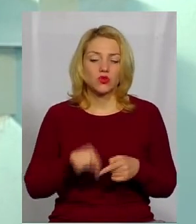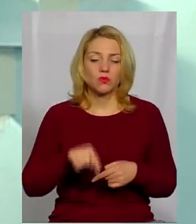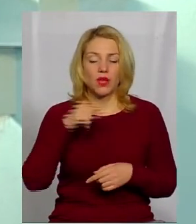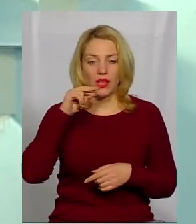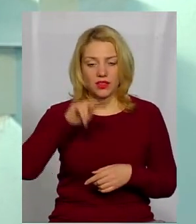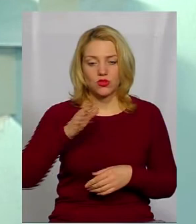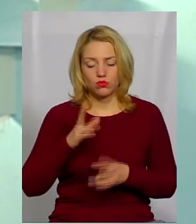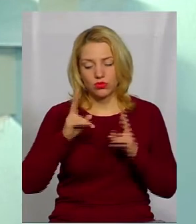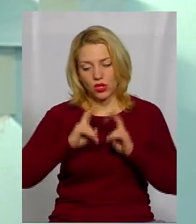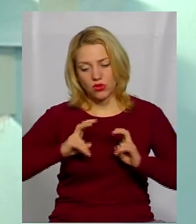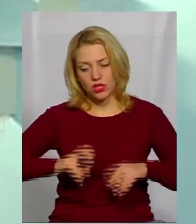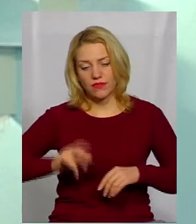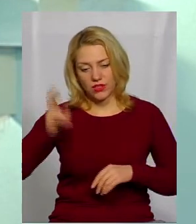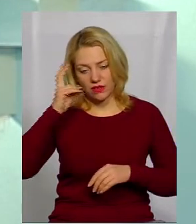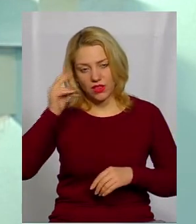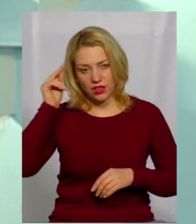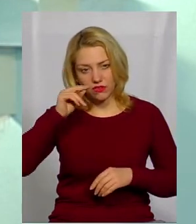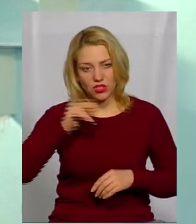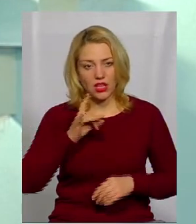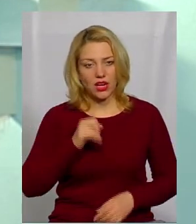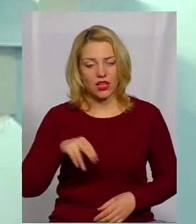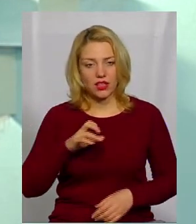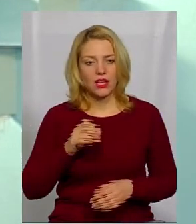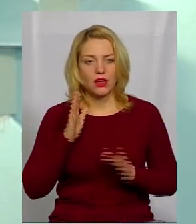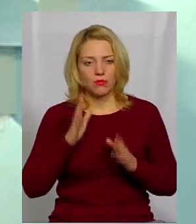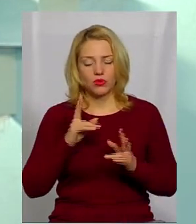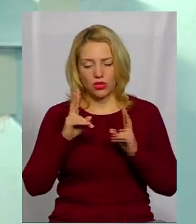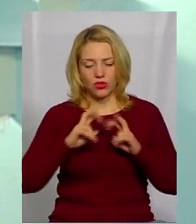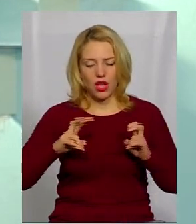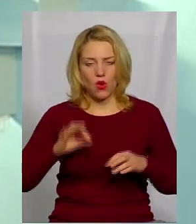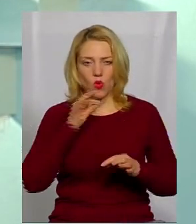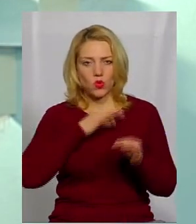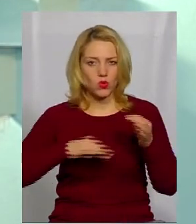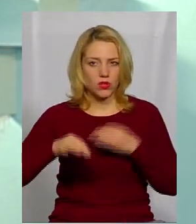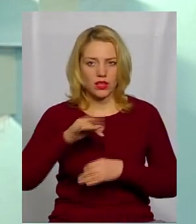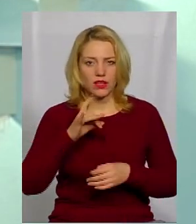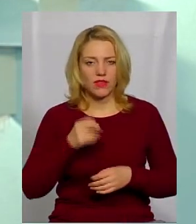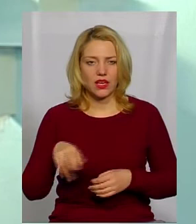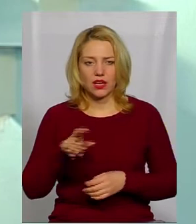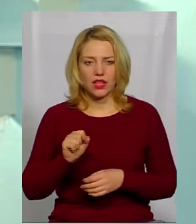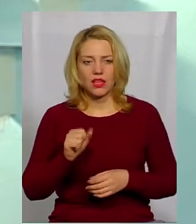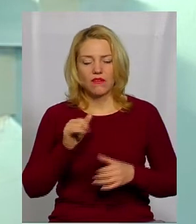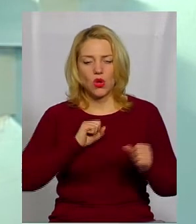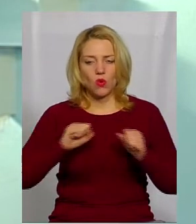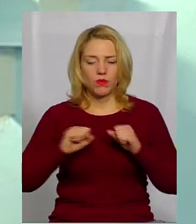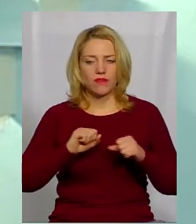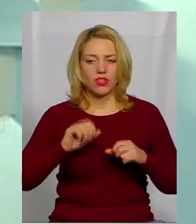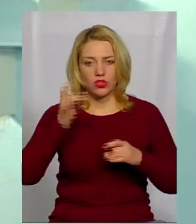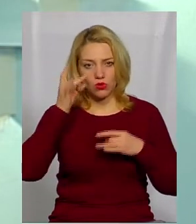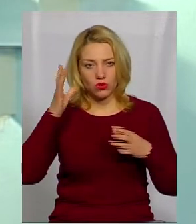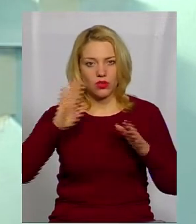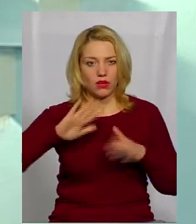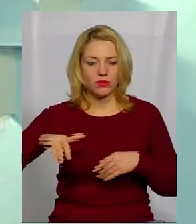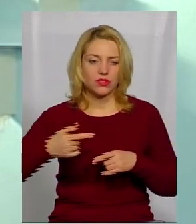розглядатися в Києві на вченій раді, потім буде розглядатися на консультативній раді у нас в управлінні культури. А вже